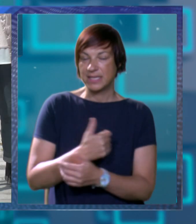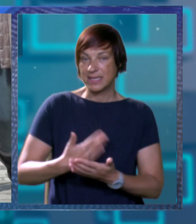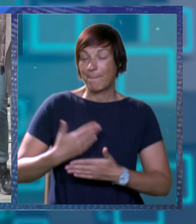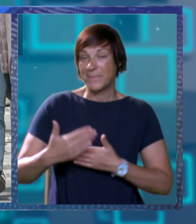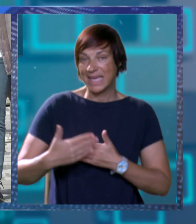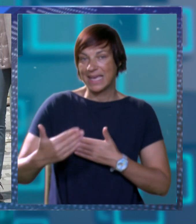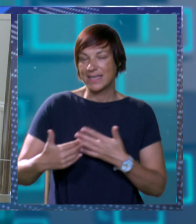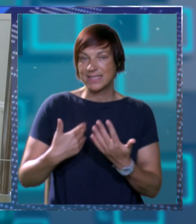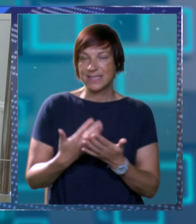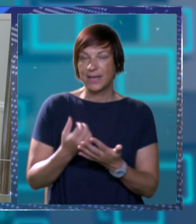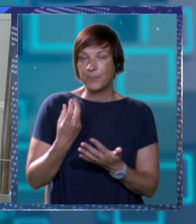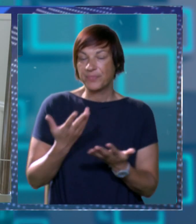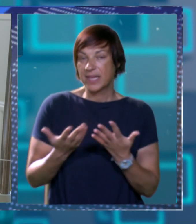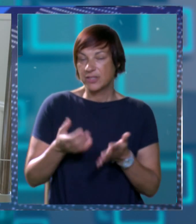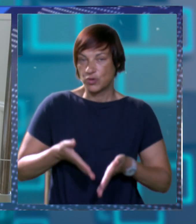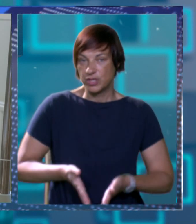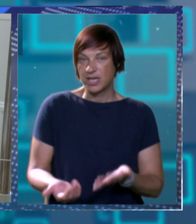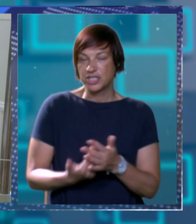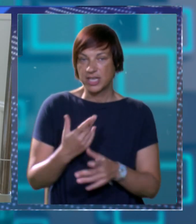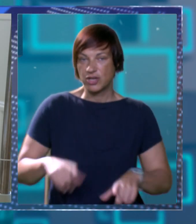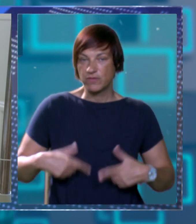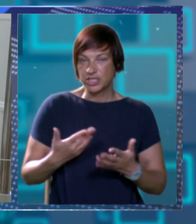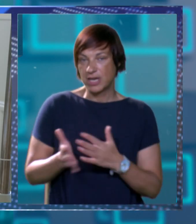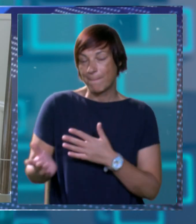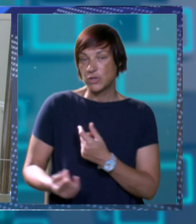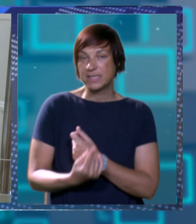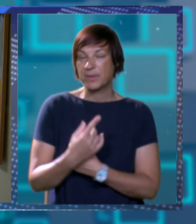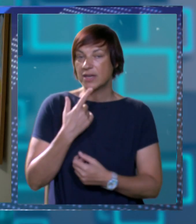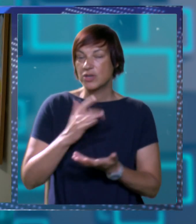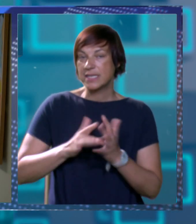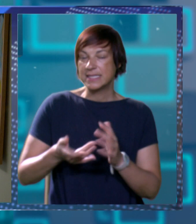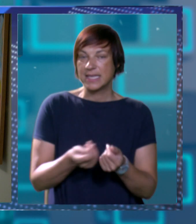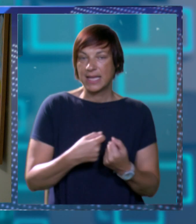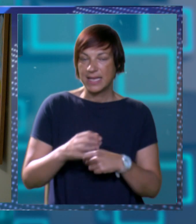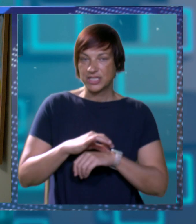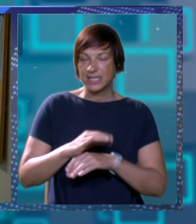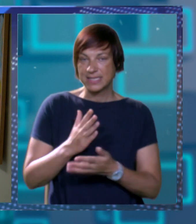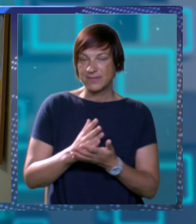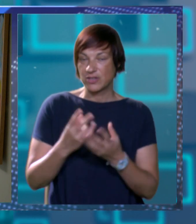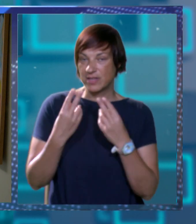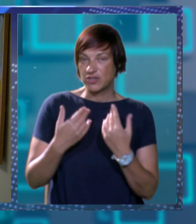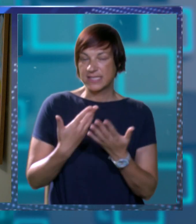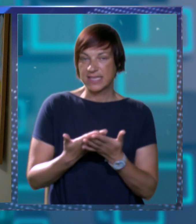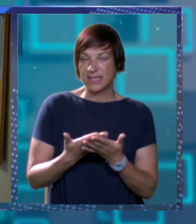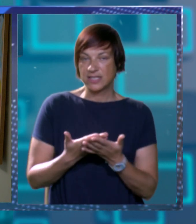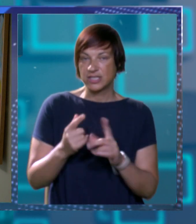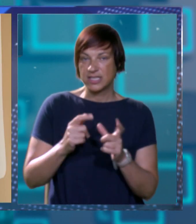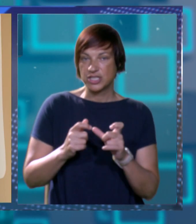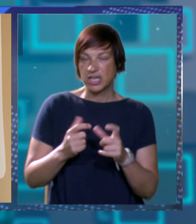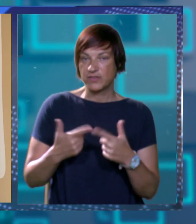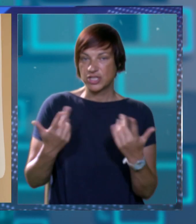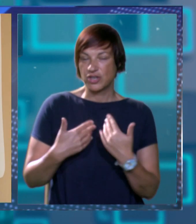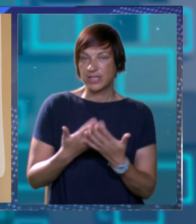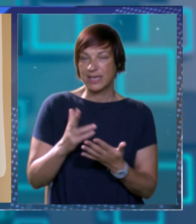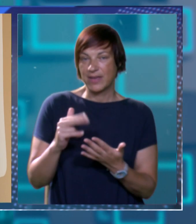-ih pa čak i kasnije kad god rađanje novog života poseban je čin kojem cijeli lječnički tim svakodnevno svjedoči no Zješanović